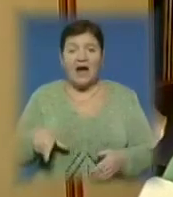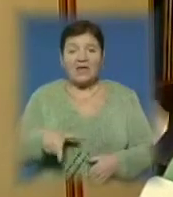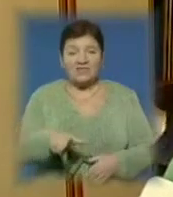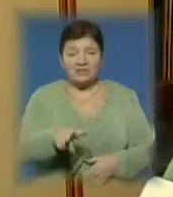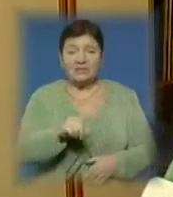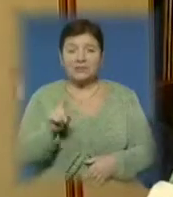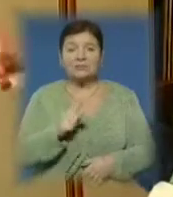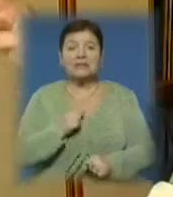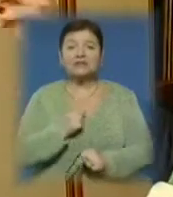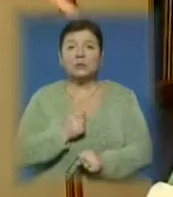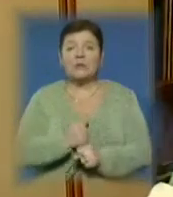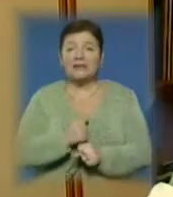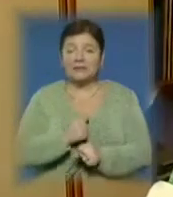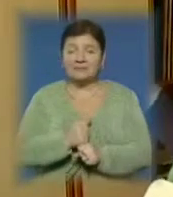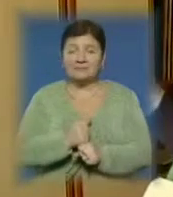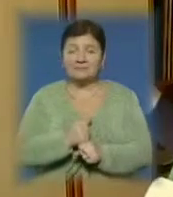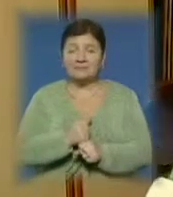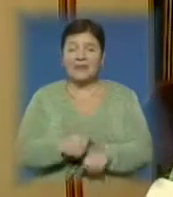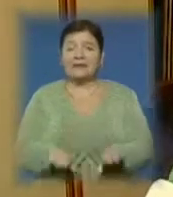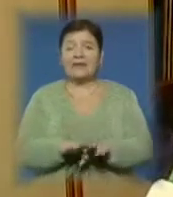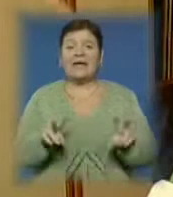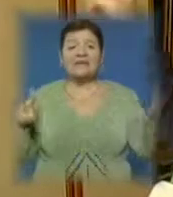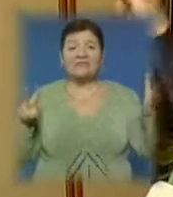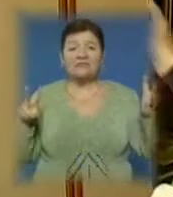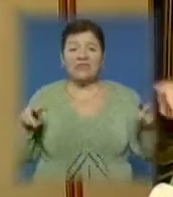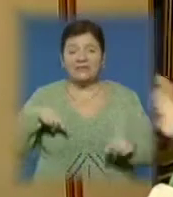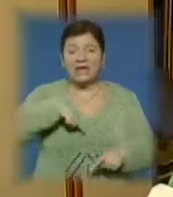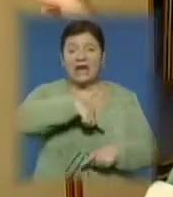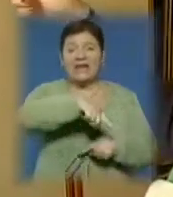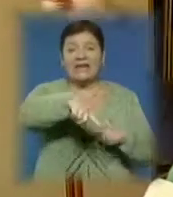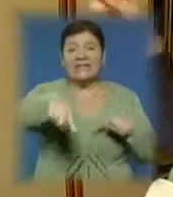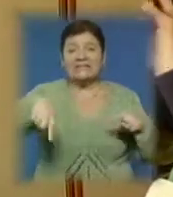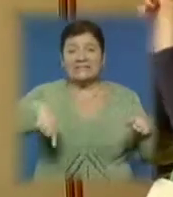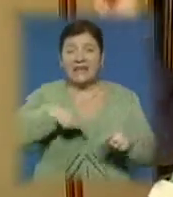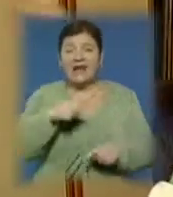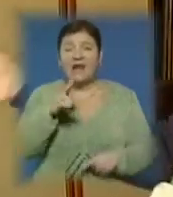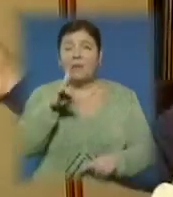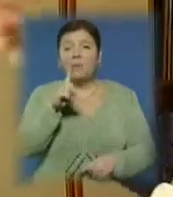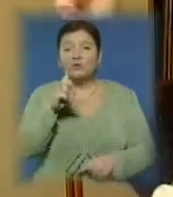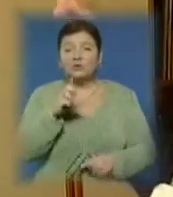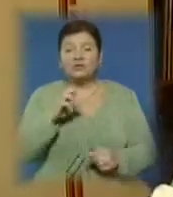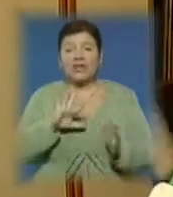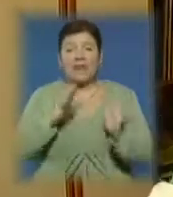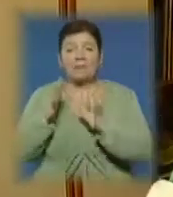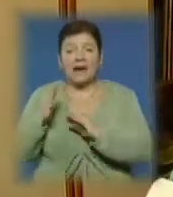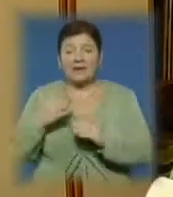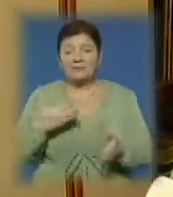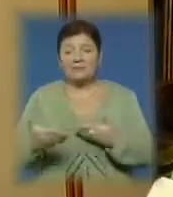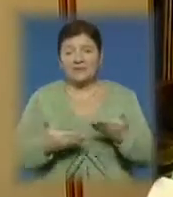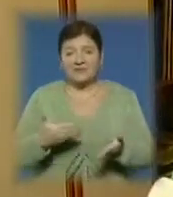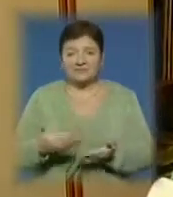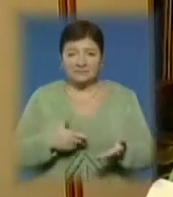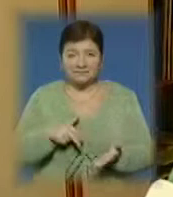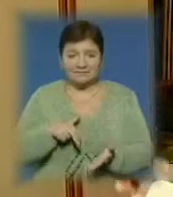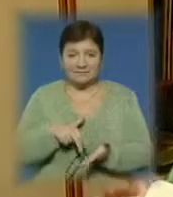для того, щоб зробити символічне кільце, Боздорський парк, набережні і центр пішохідна зона.